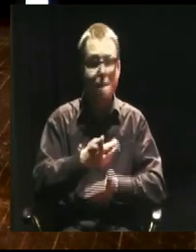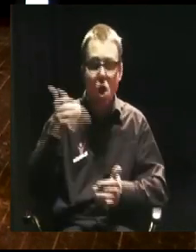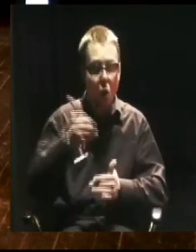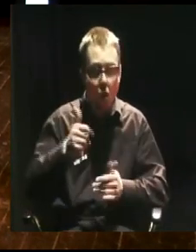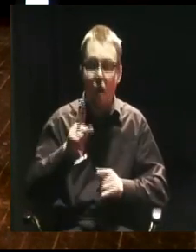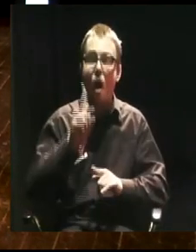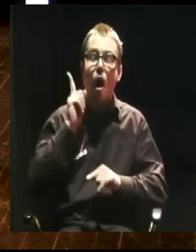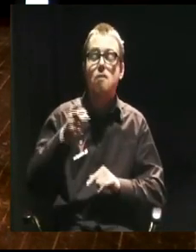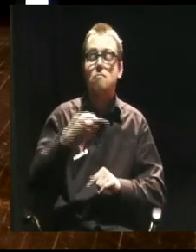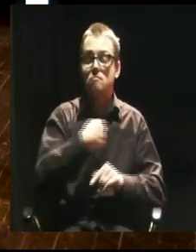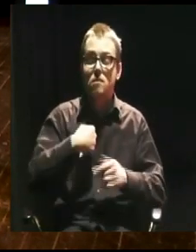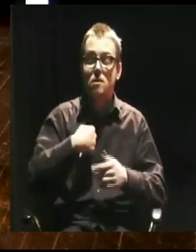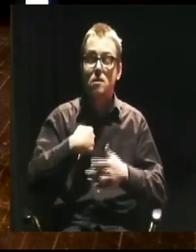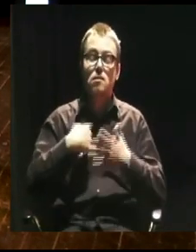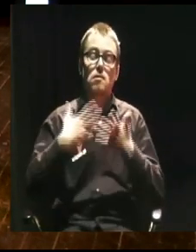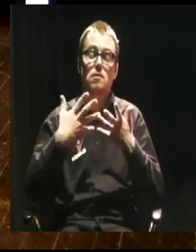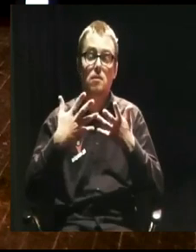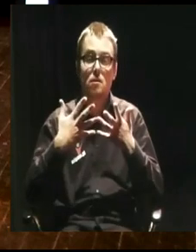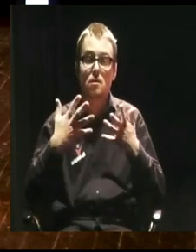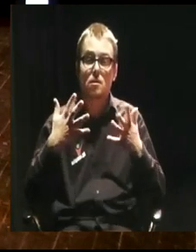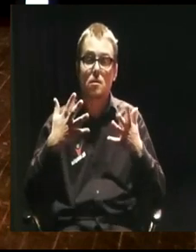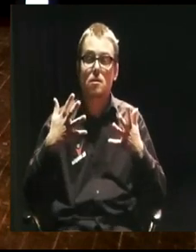treści i fajne wartości.